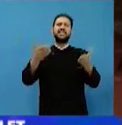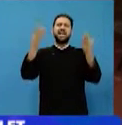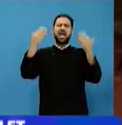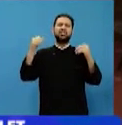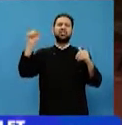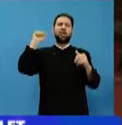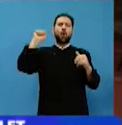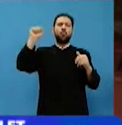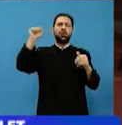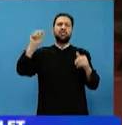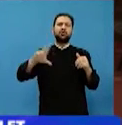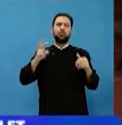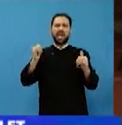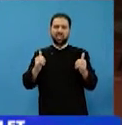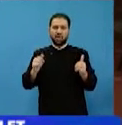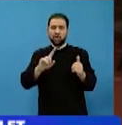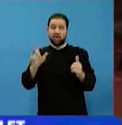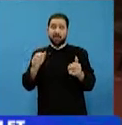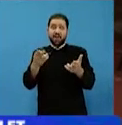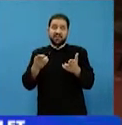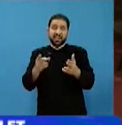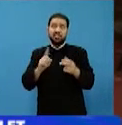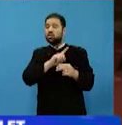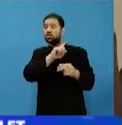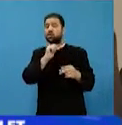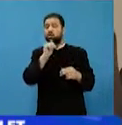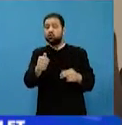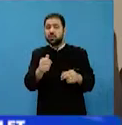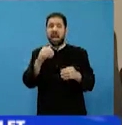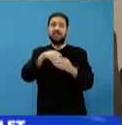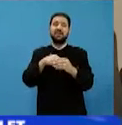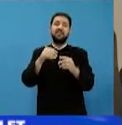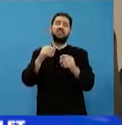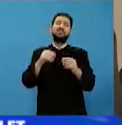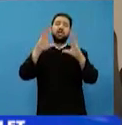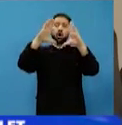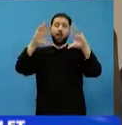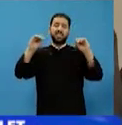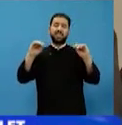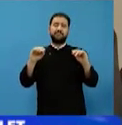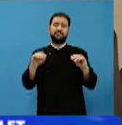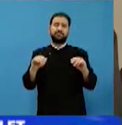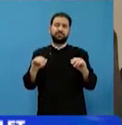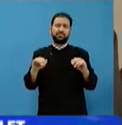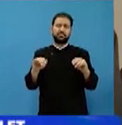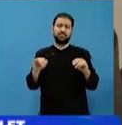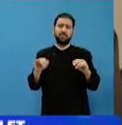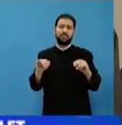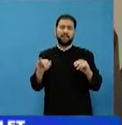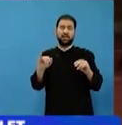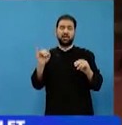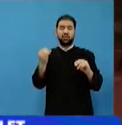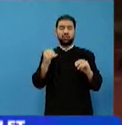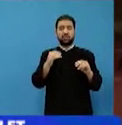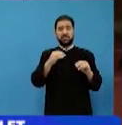de aici. Chiar aveau și o neputință și îi cereau să meargă la spital undeva în țară și au zis că nu, voi merge tot